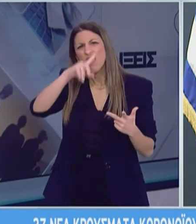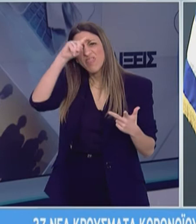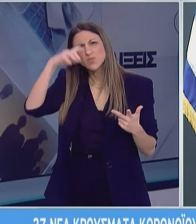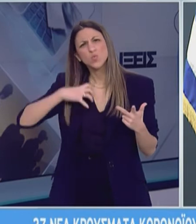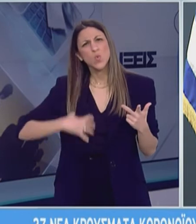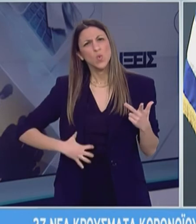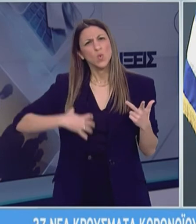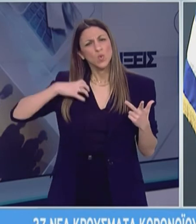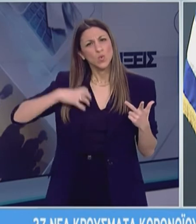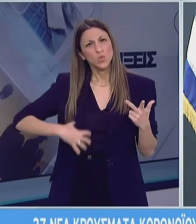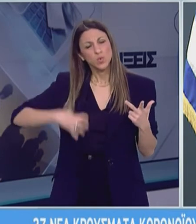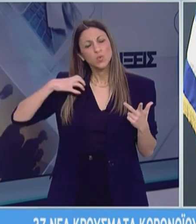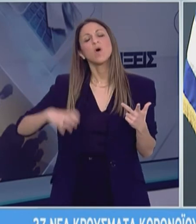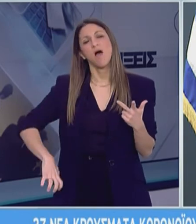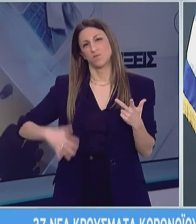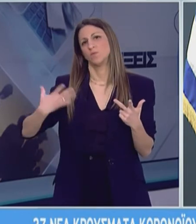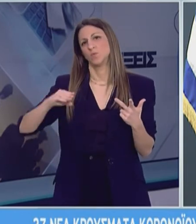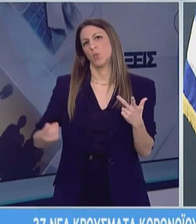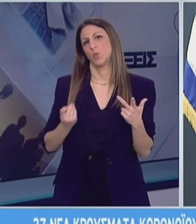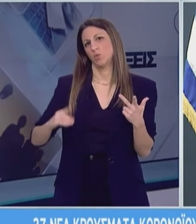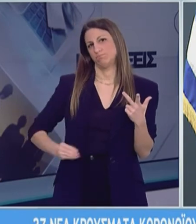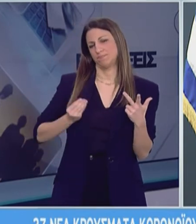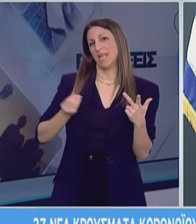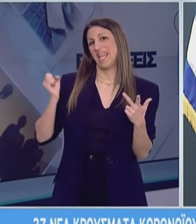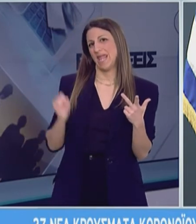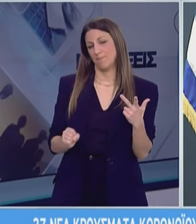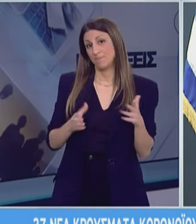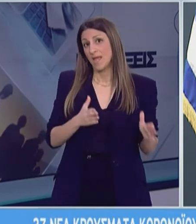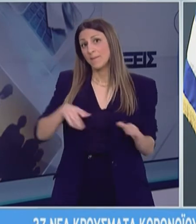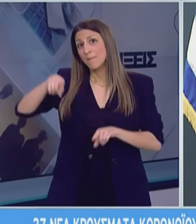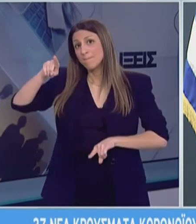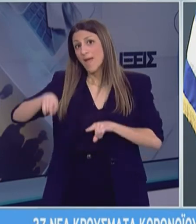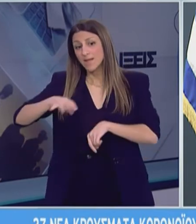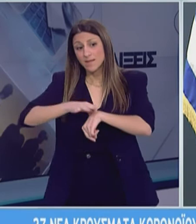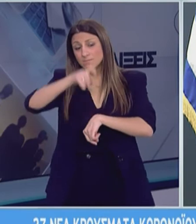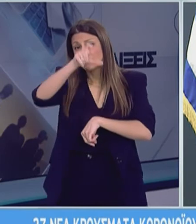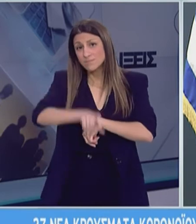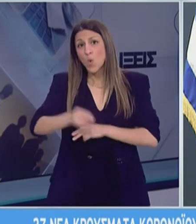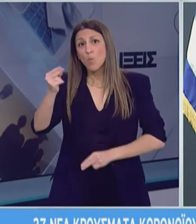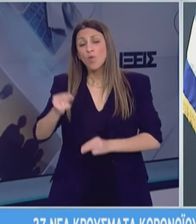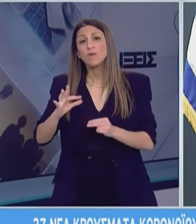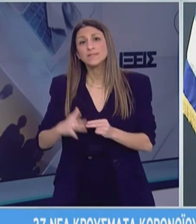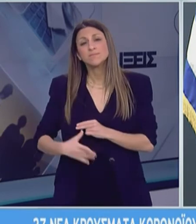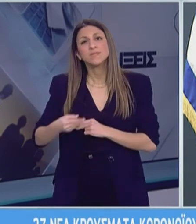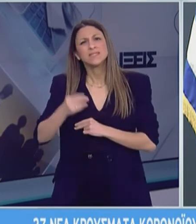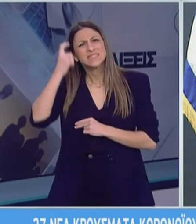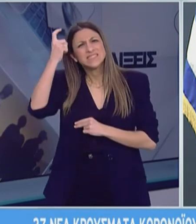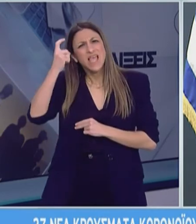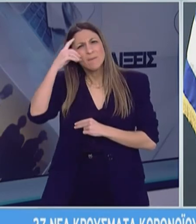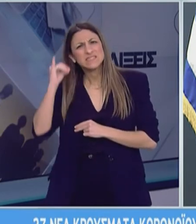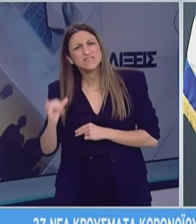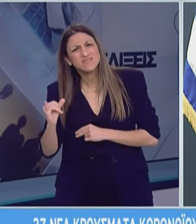τυπικά χαρακτηριστικά γνωρίσματα της νέας λίμωξης, ορισμένοι ασθενείς παρουσιάζουν δυσλειτουργία στην νοητική τους ικανότητα,